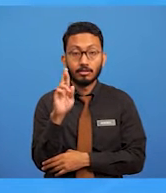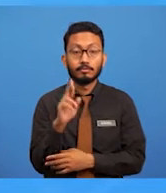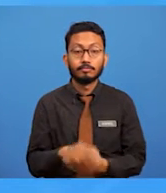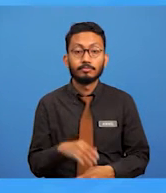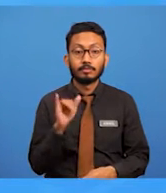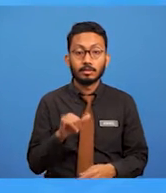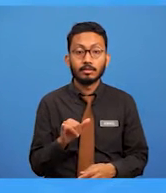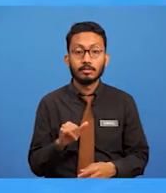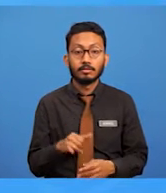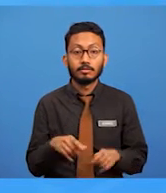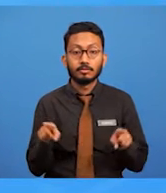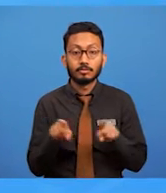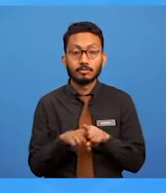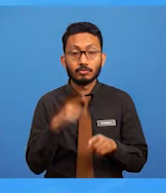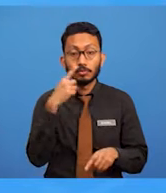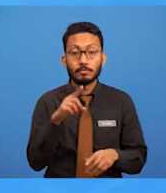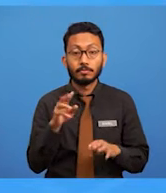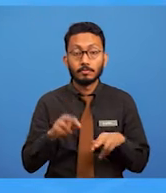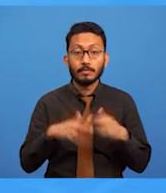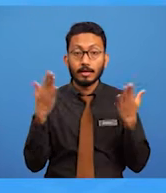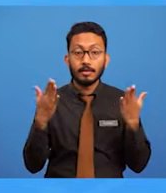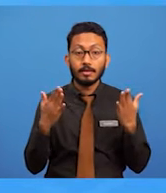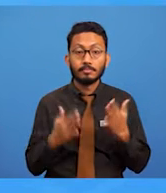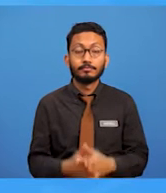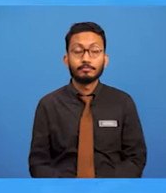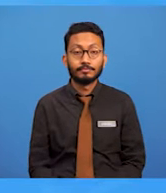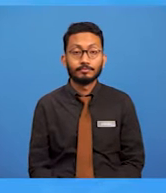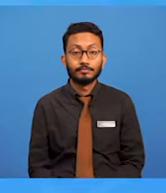Saya dah berikan beberapa konsep warna sebentar tadi.